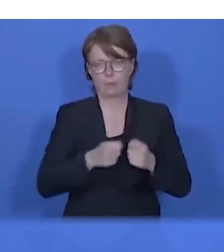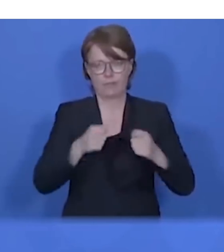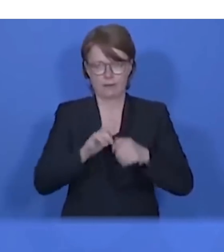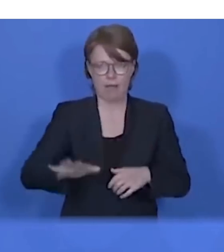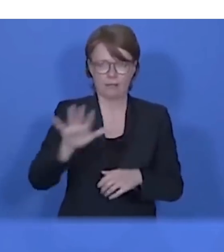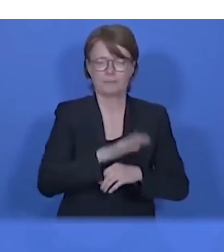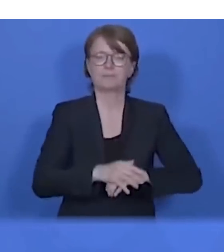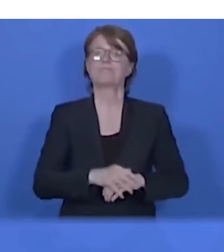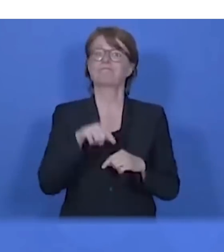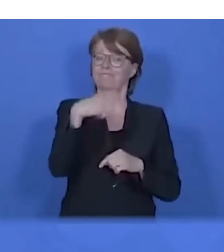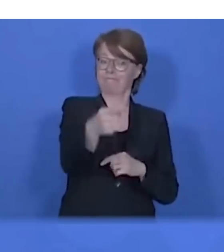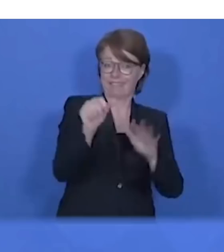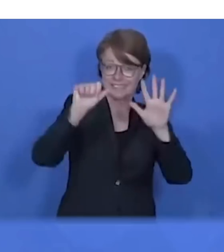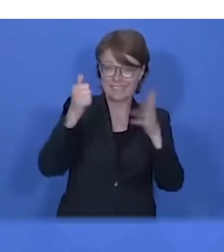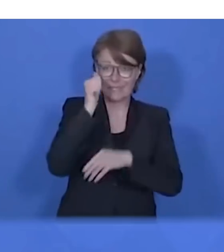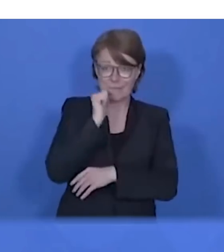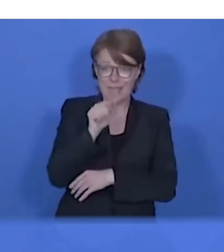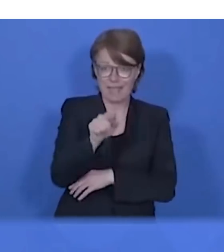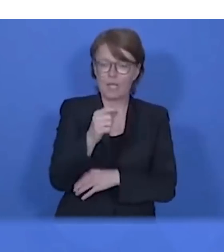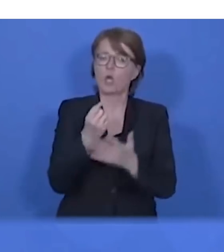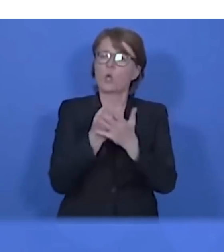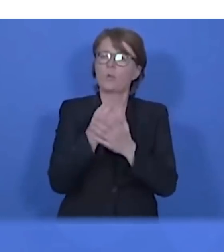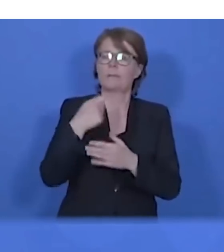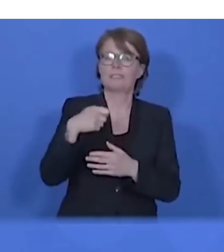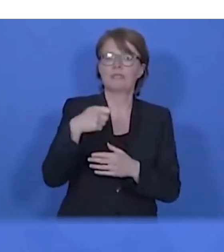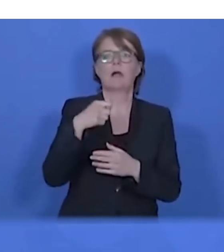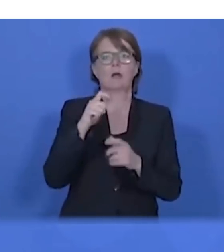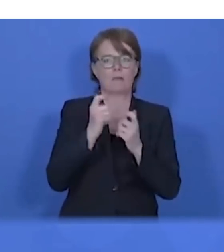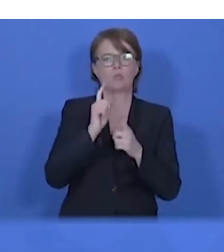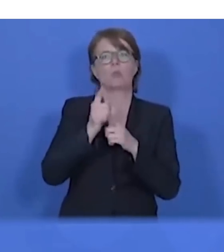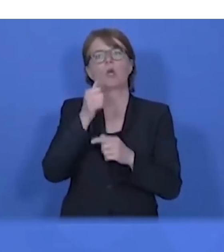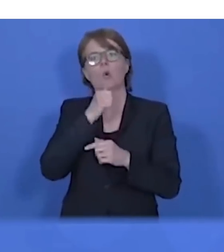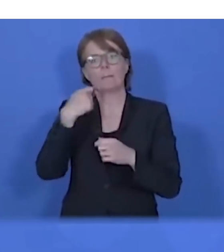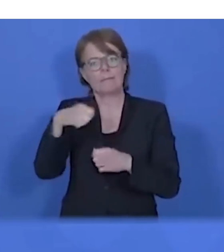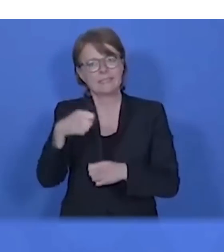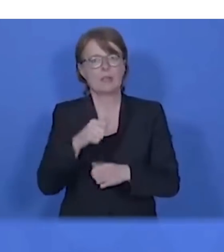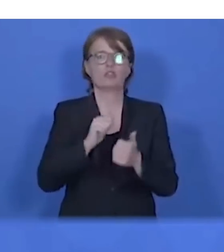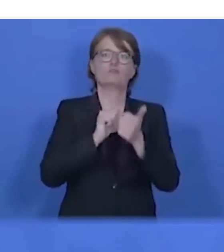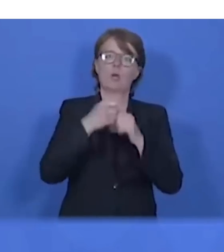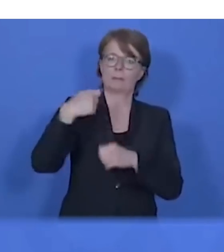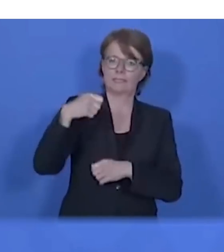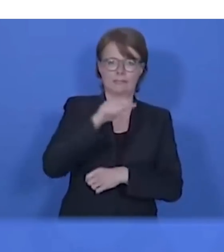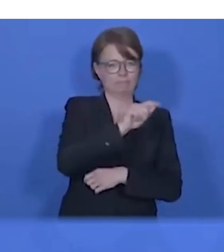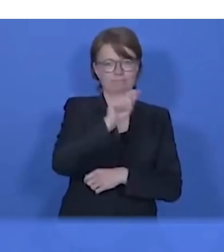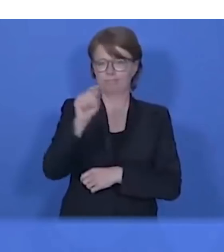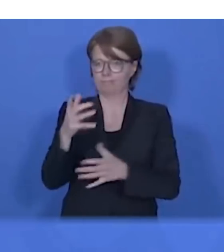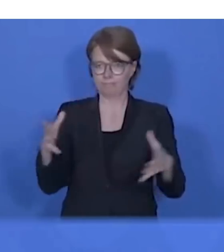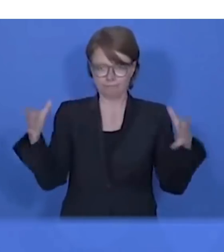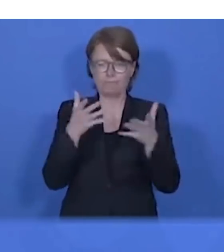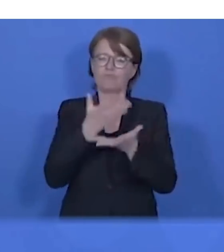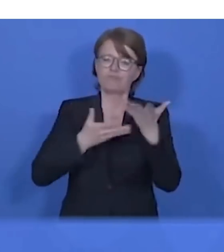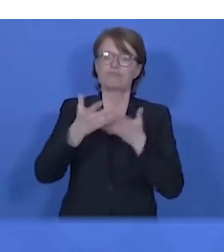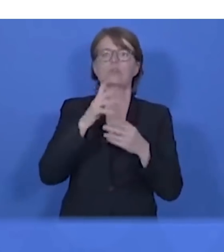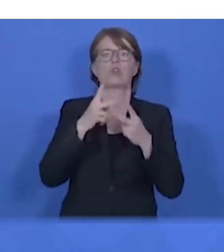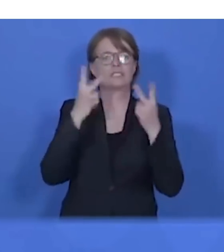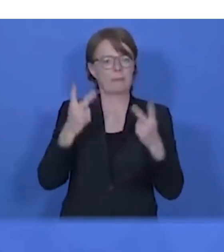.05. dann die Konzepte der Kultusminister, Jugendminister und Sportminister